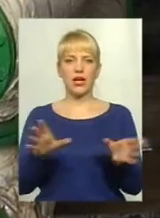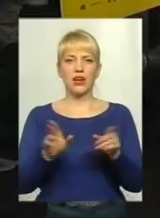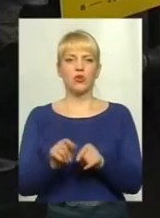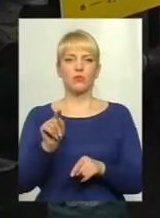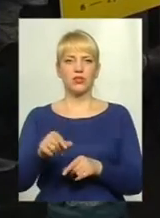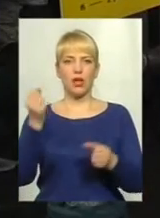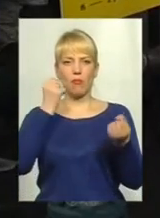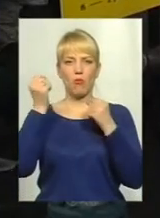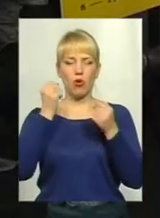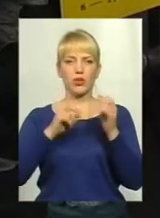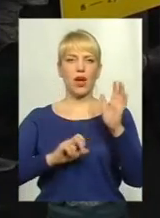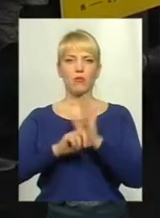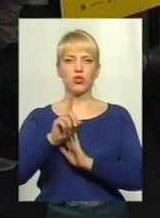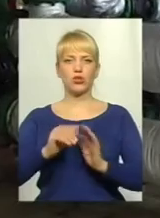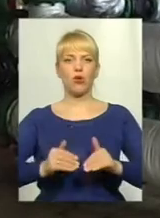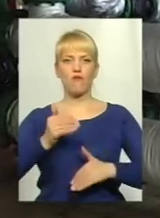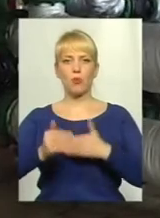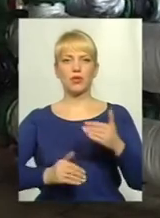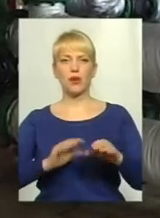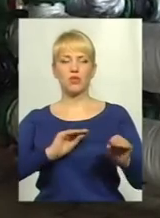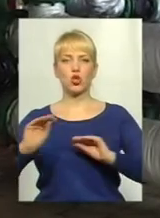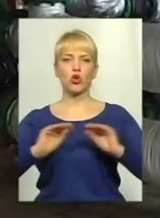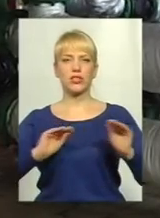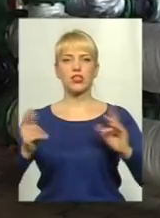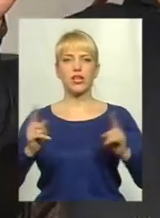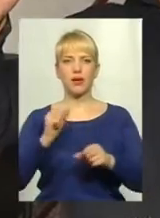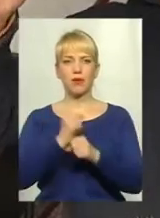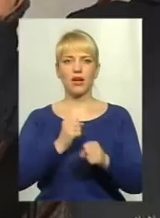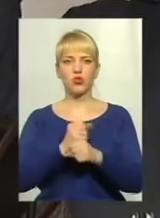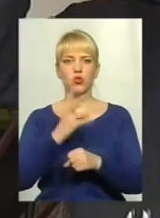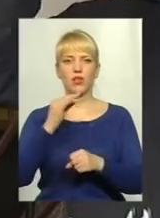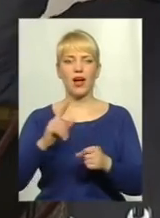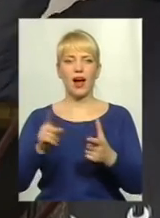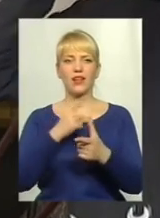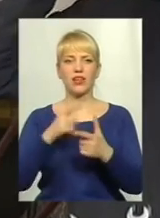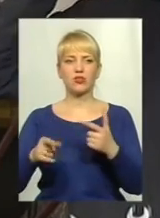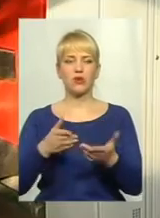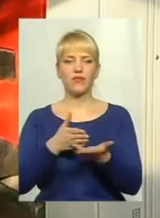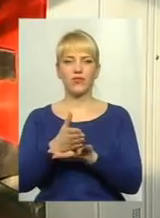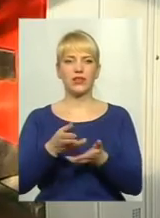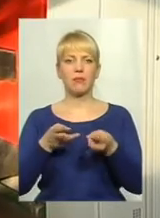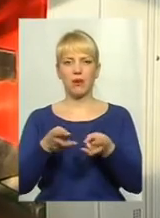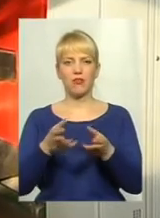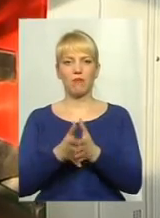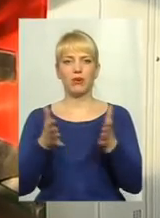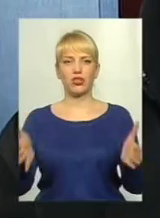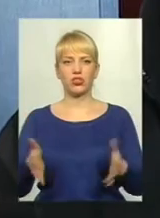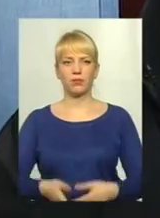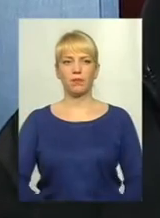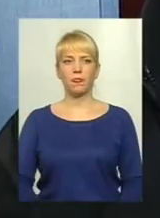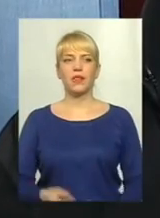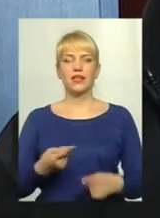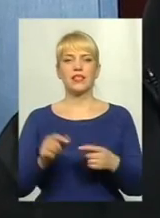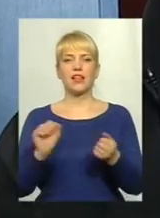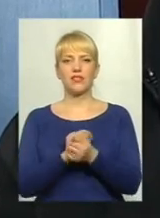тим мороки на початковому етапі із оснащенням, яке працює на альтернативному виді палива, дещо більше. Це є